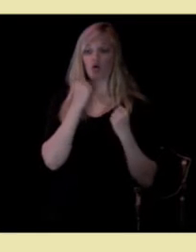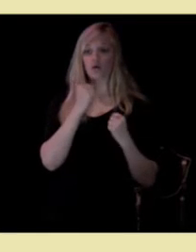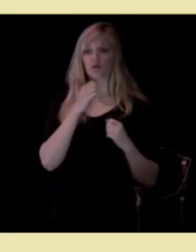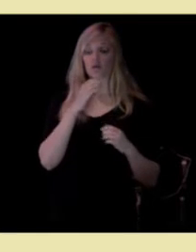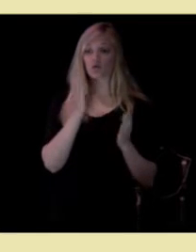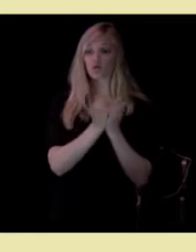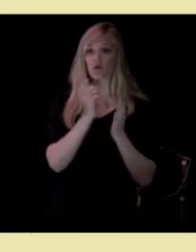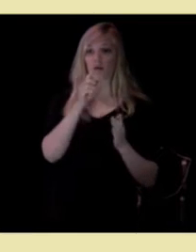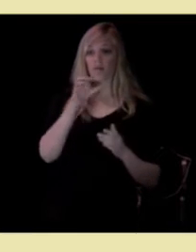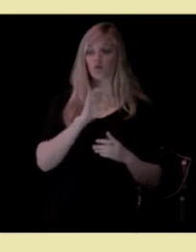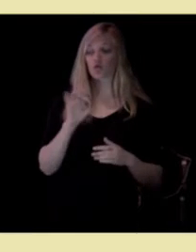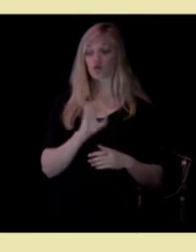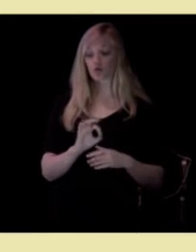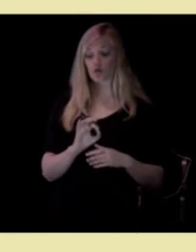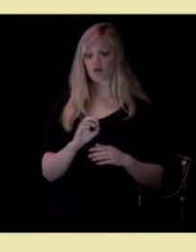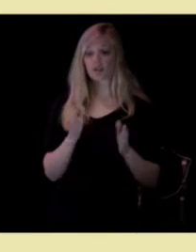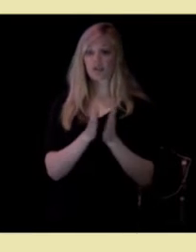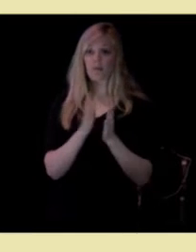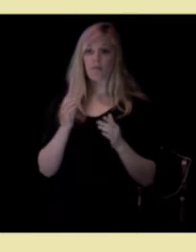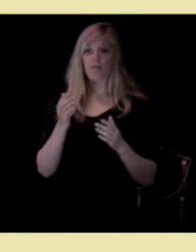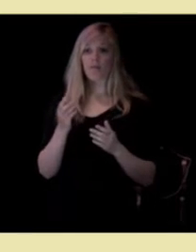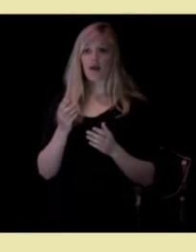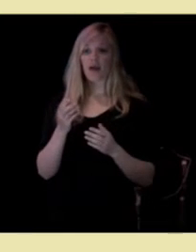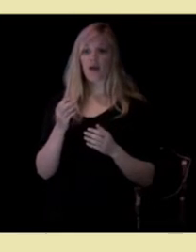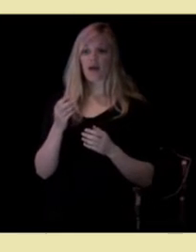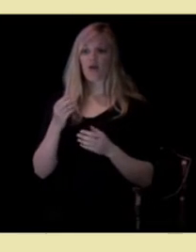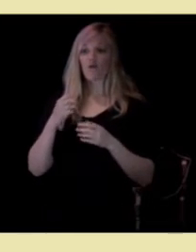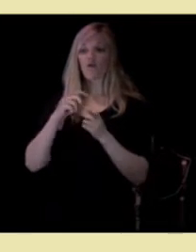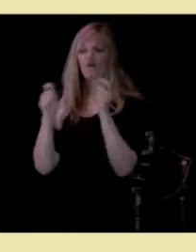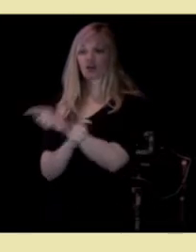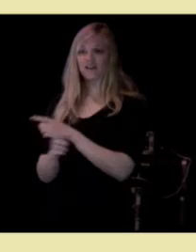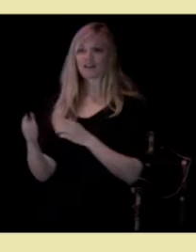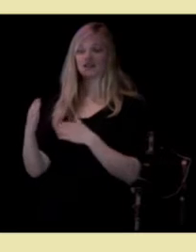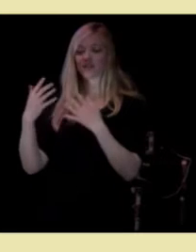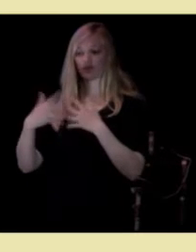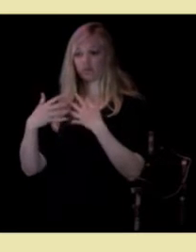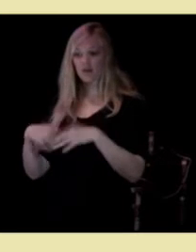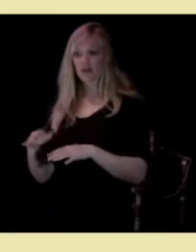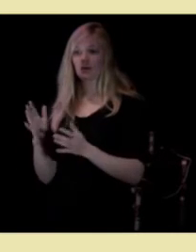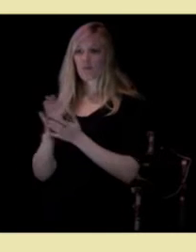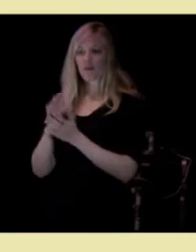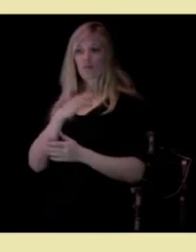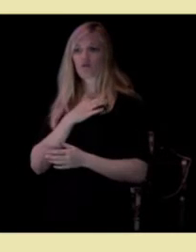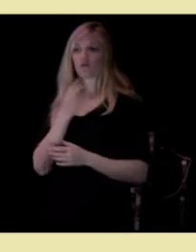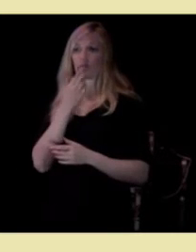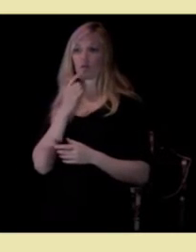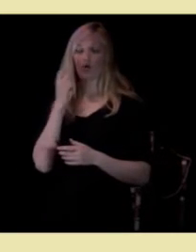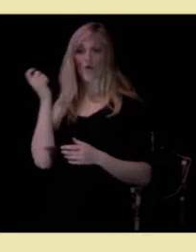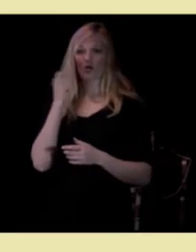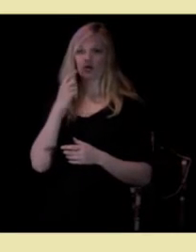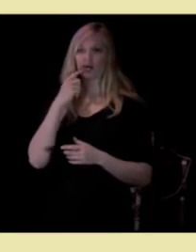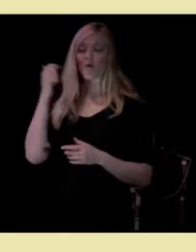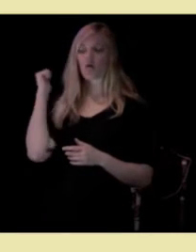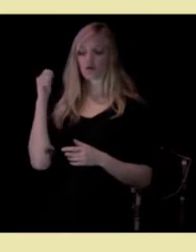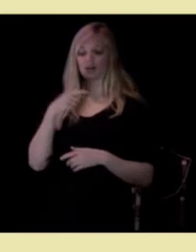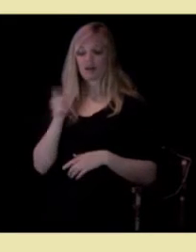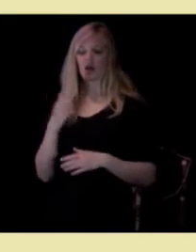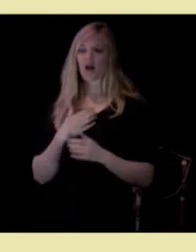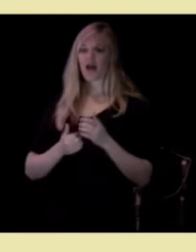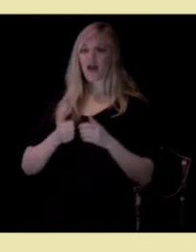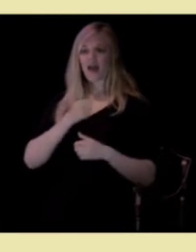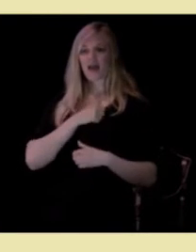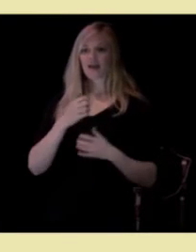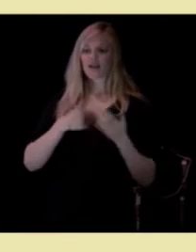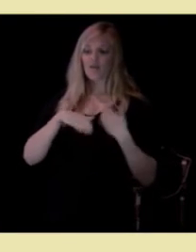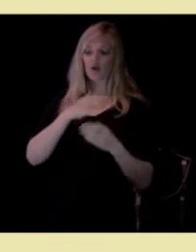sammen med forandringsfabrikken og psykisk helse proffene som du har hørt i går. Der har de egne miljøteam.